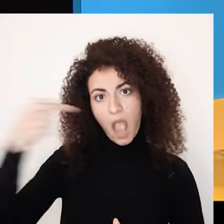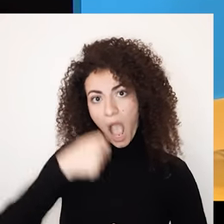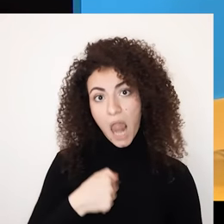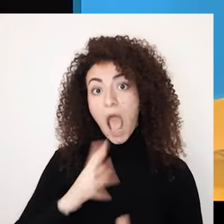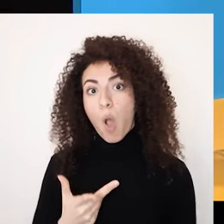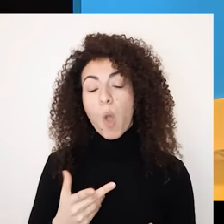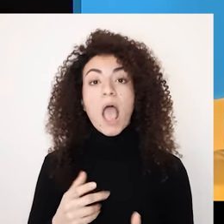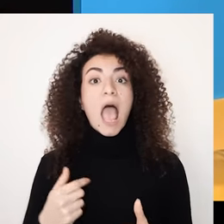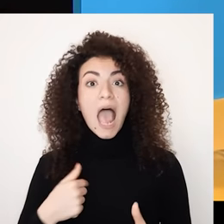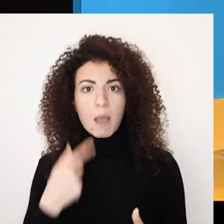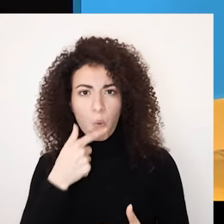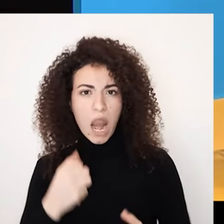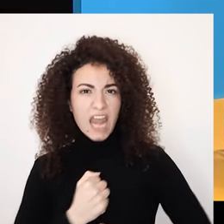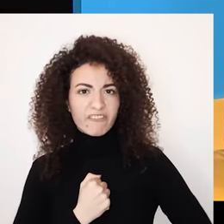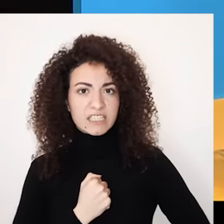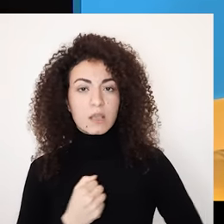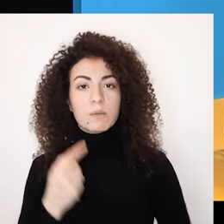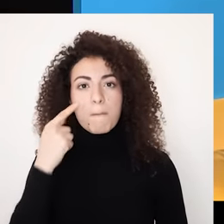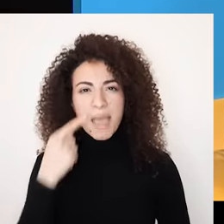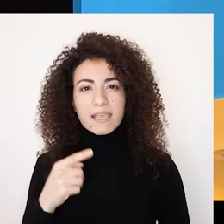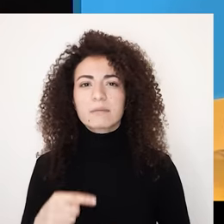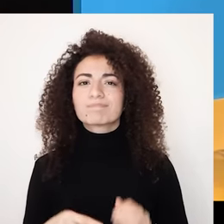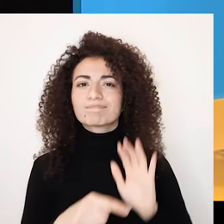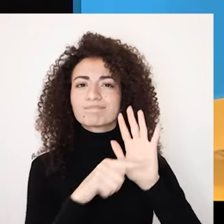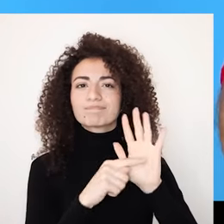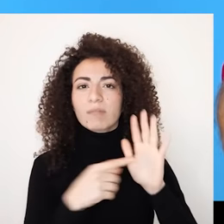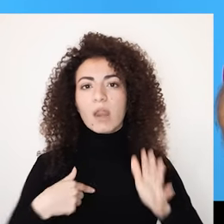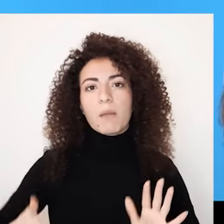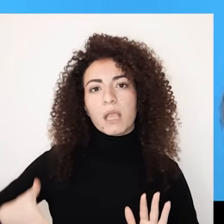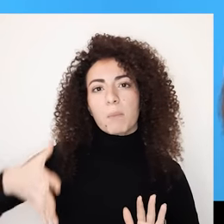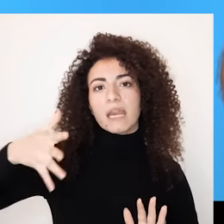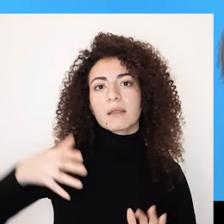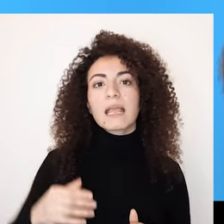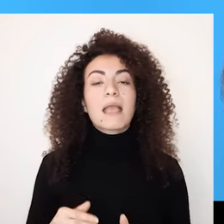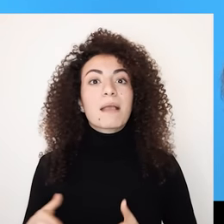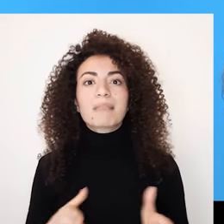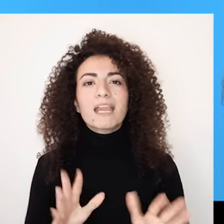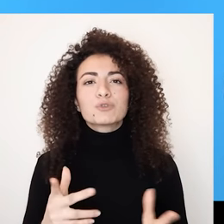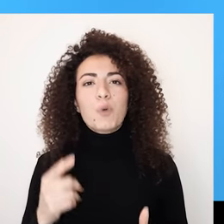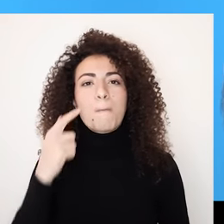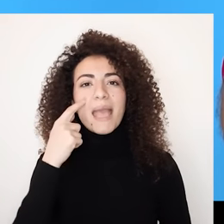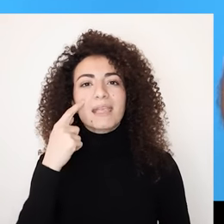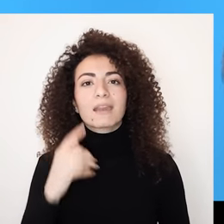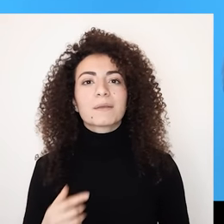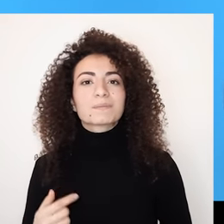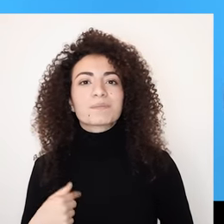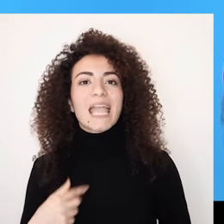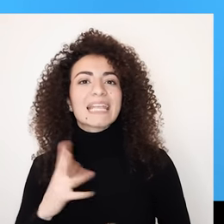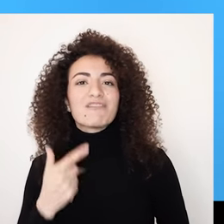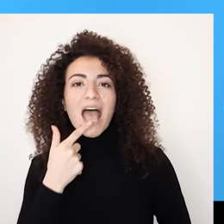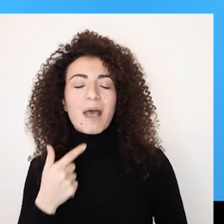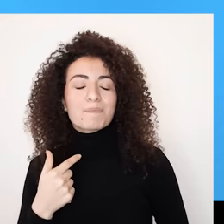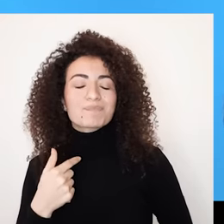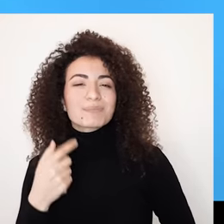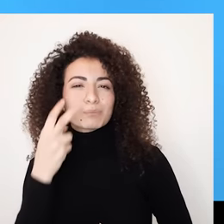أشخاص مهمين بحياتنا النتيجة بتظهر عندما نصبح راشدين من خلال حديثنا مع نفسنا والقائم على السلبية